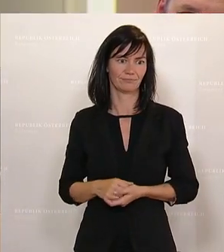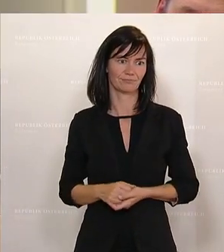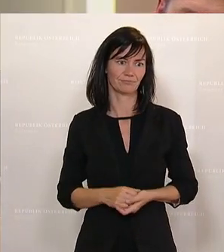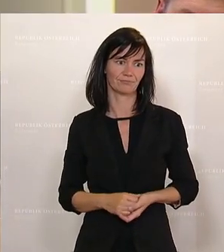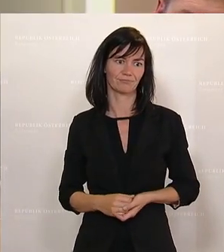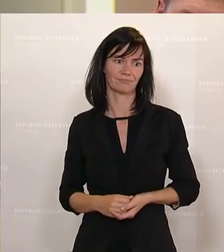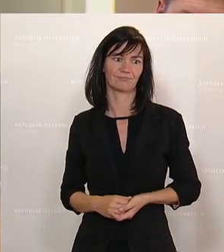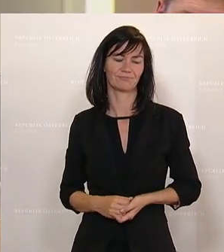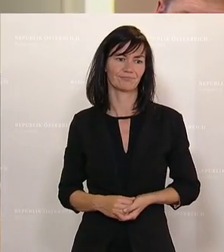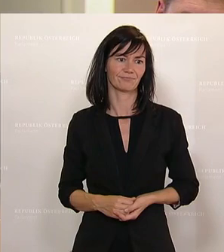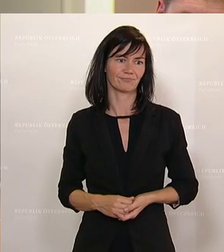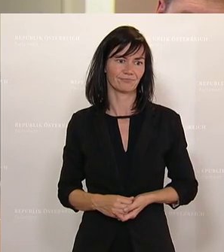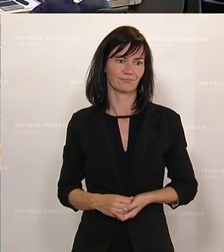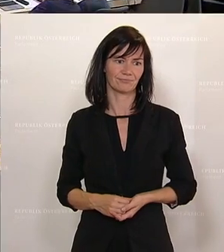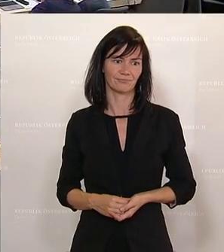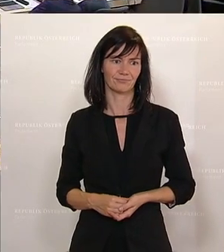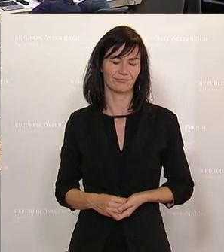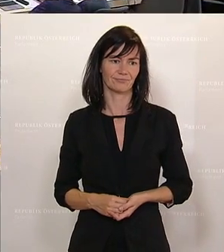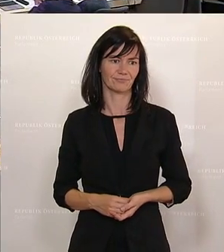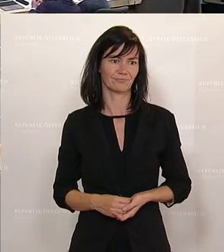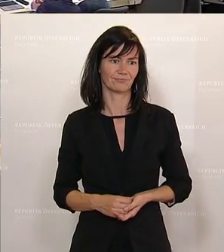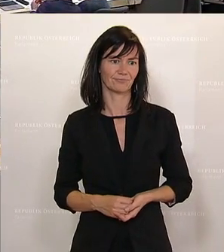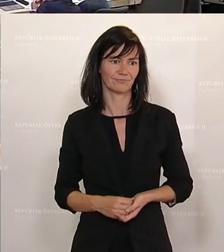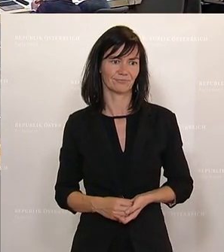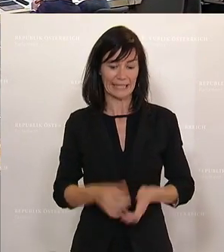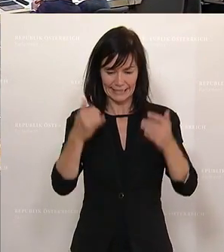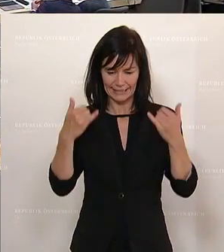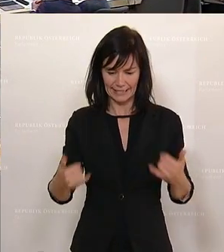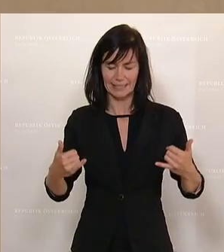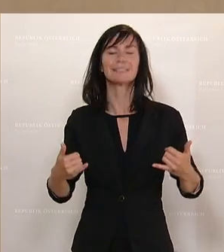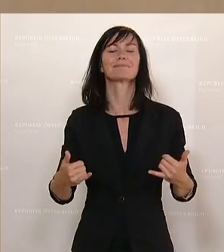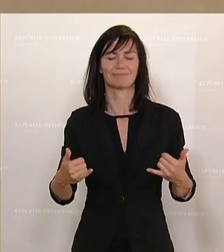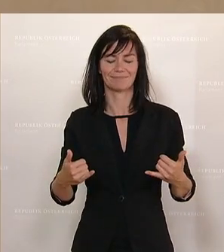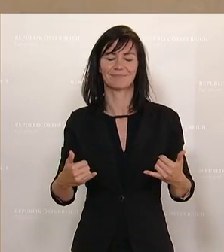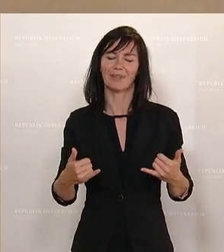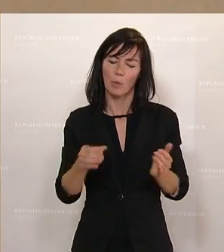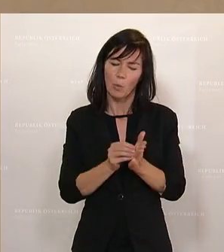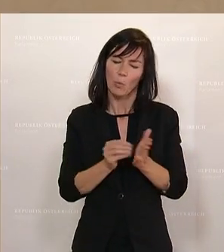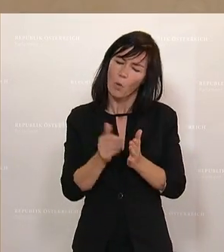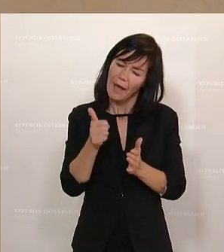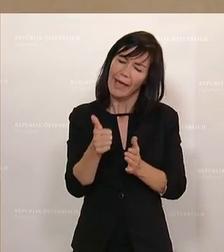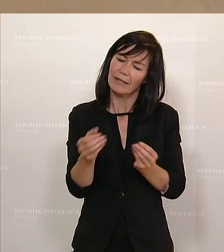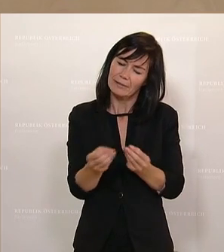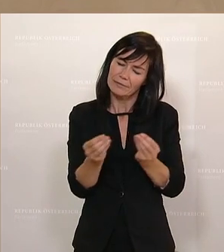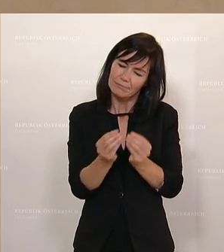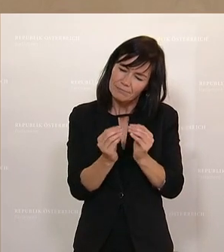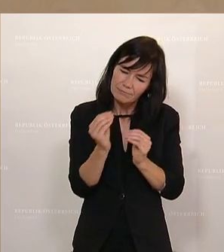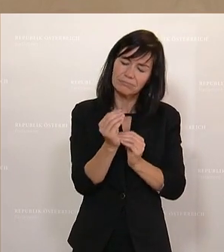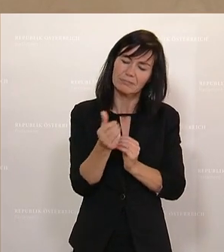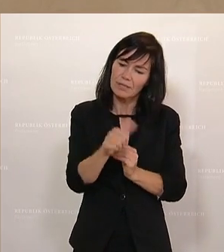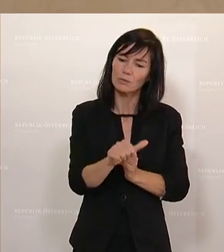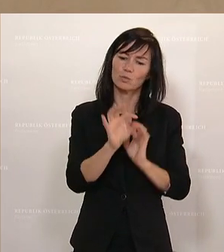Und heute, jetzt setzen wir einen kleinen weiteren Schritt zu dieser guten